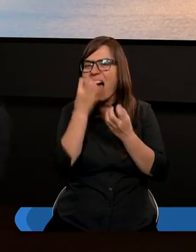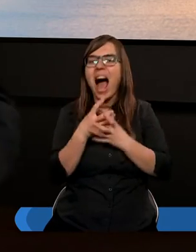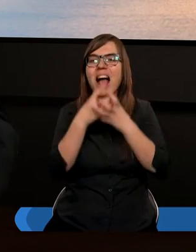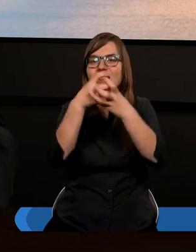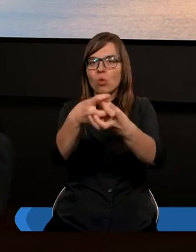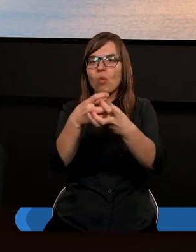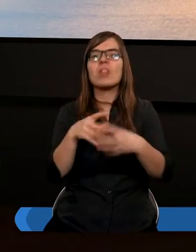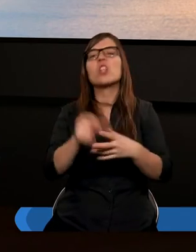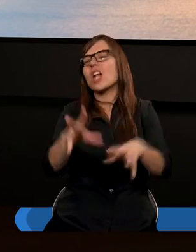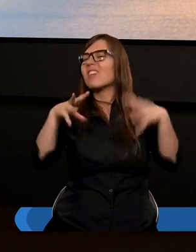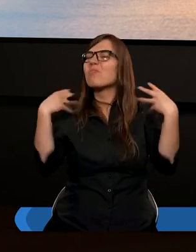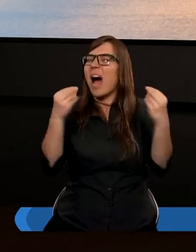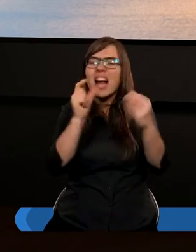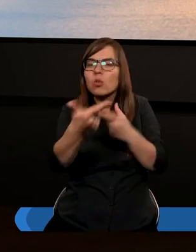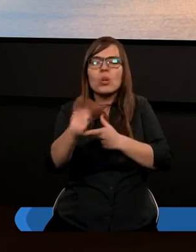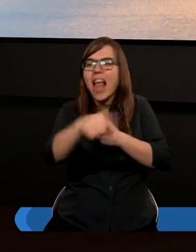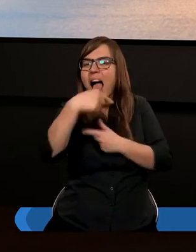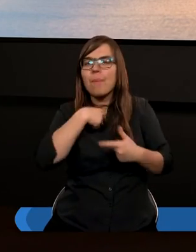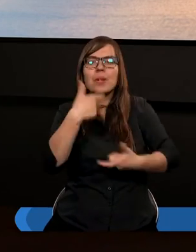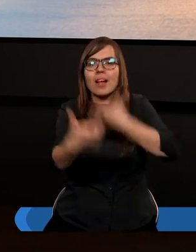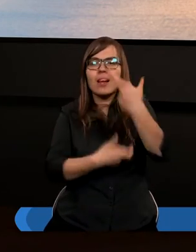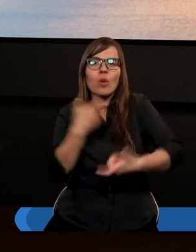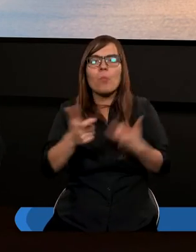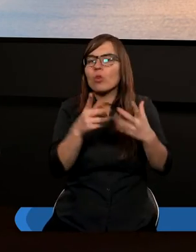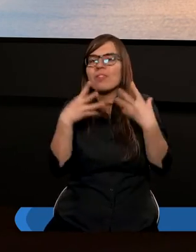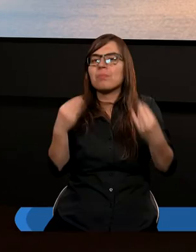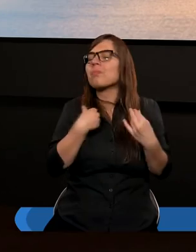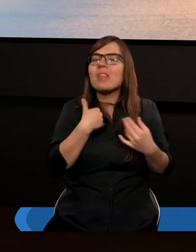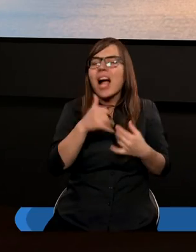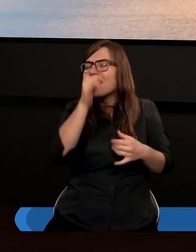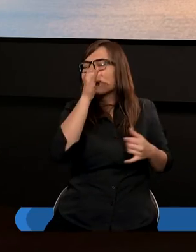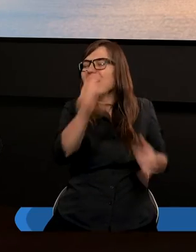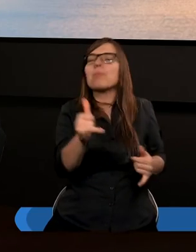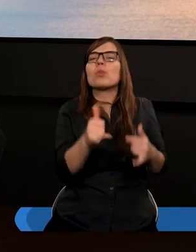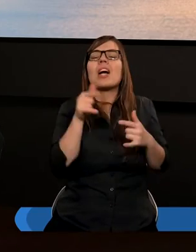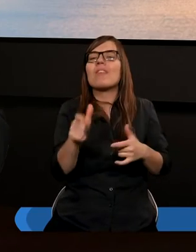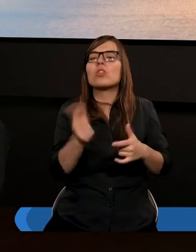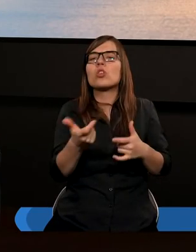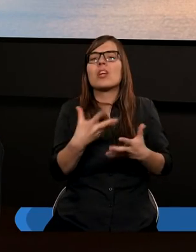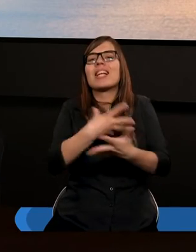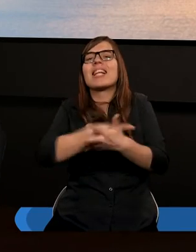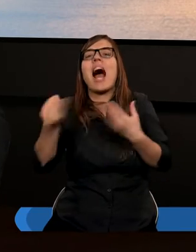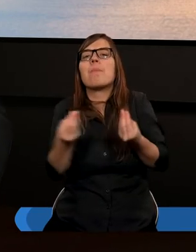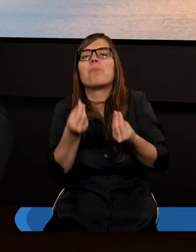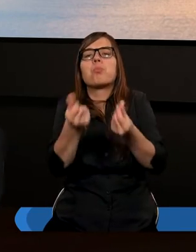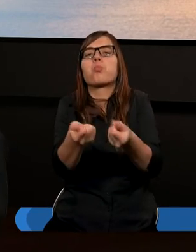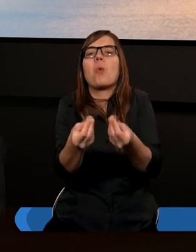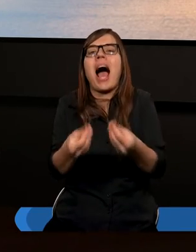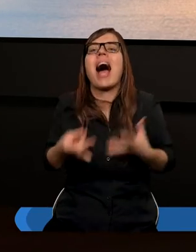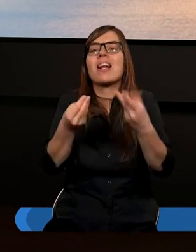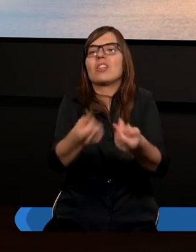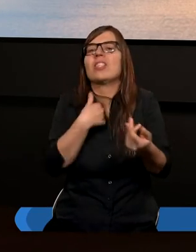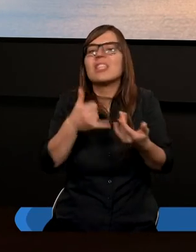wspaniałego dla mnie uczyniłeś. Ja ci to nie potrafię zapłacić albo jakoś